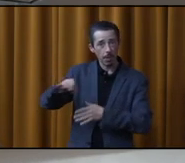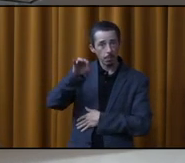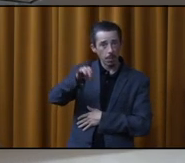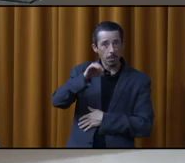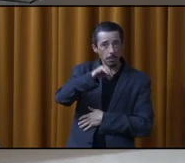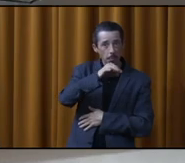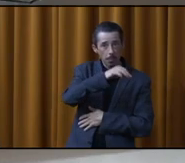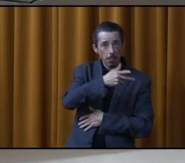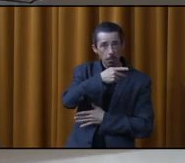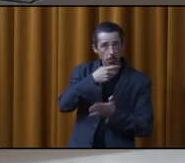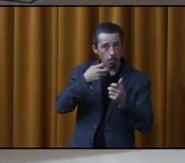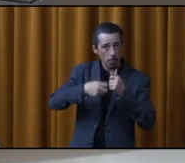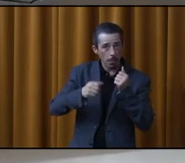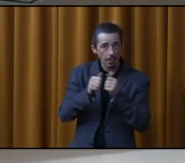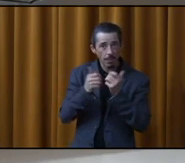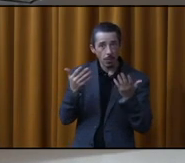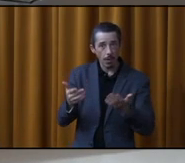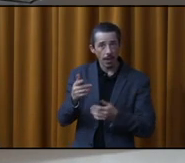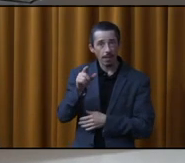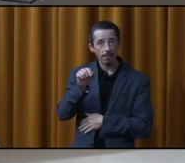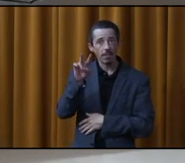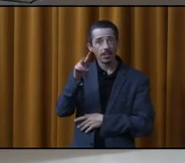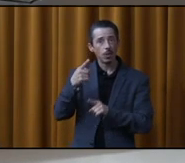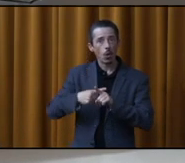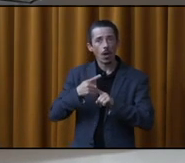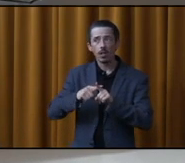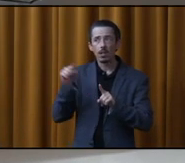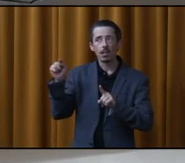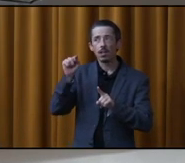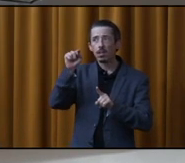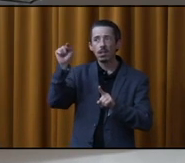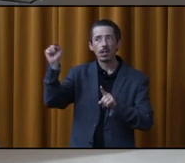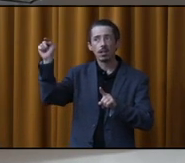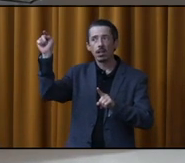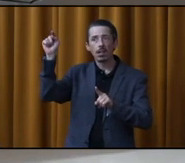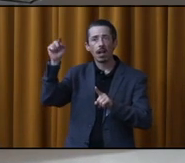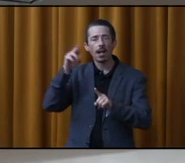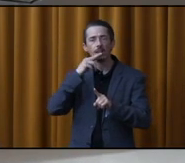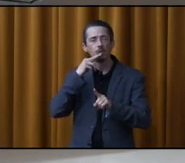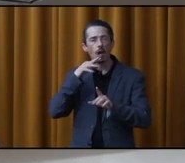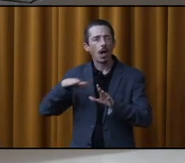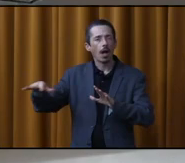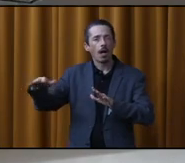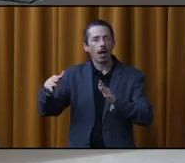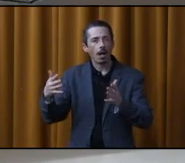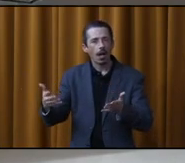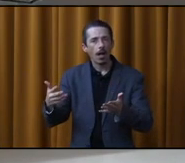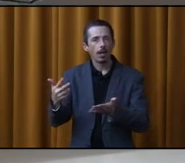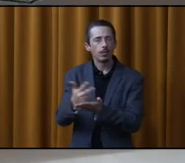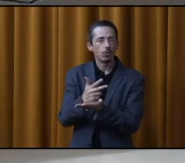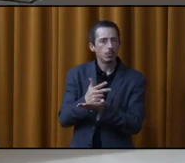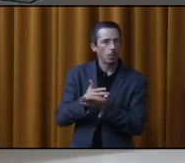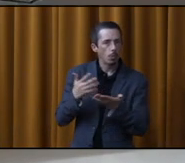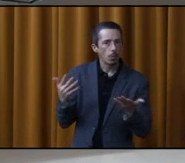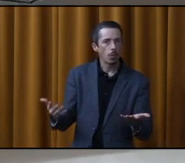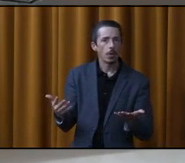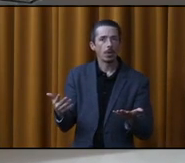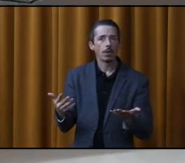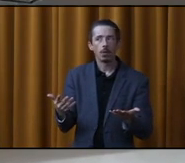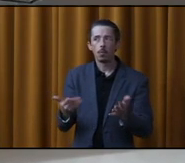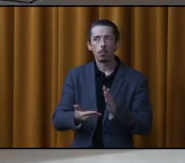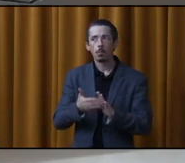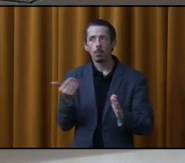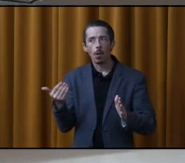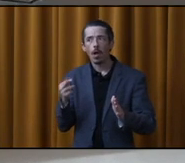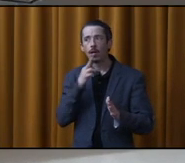Il y une petite problématique avec les 27 locataires entre les deux restaurants en question. Les stationnements sont toujours mal pris parce que